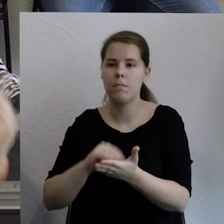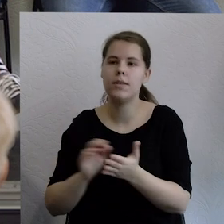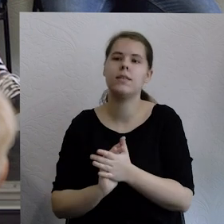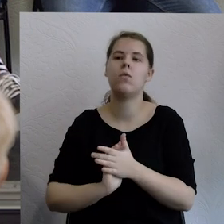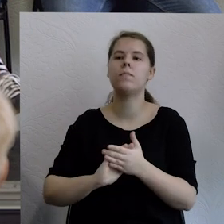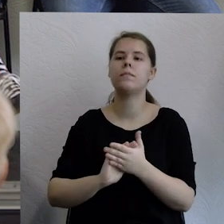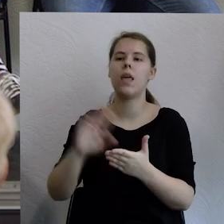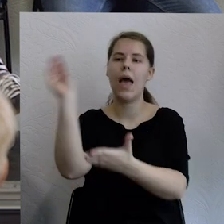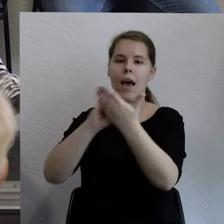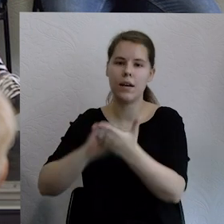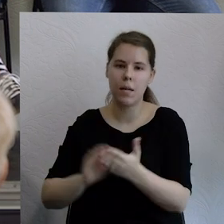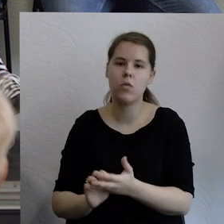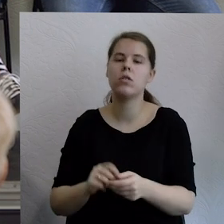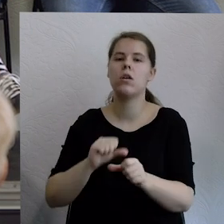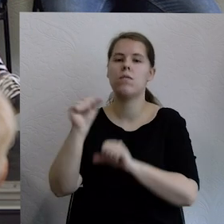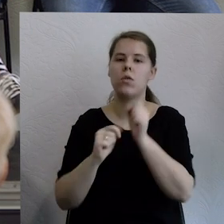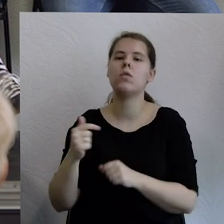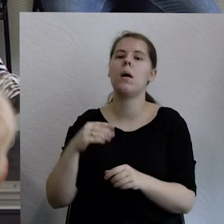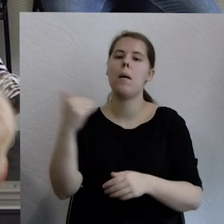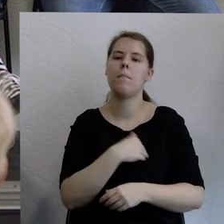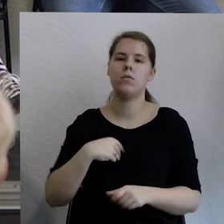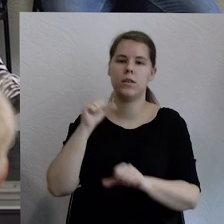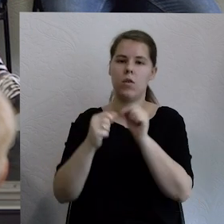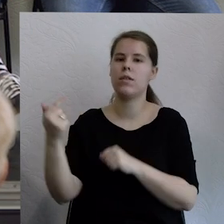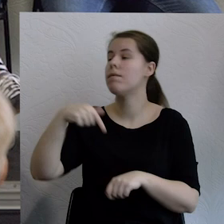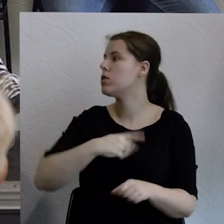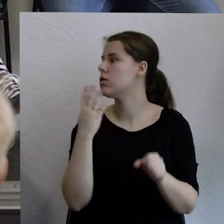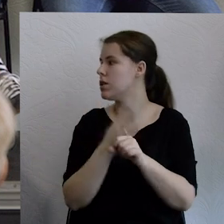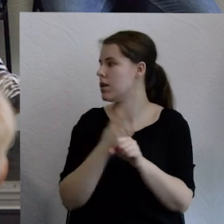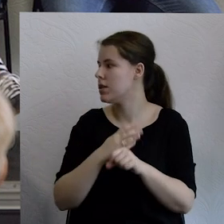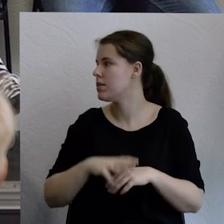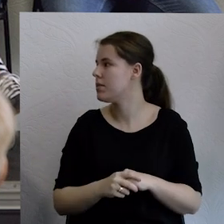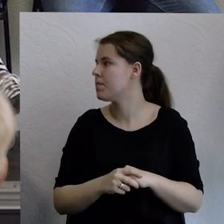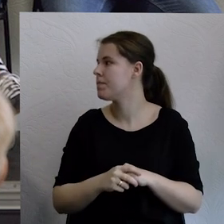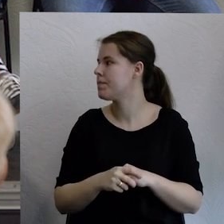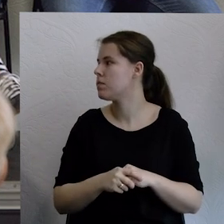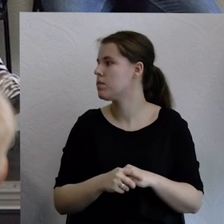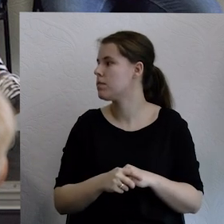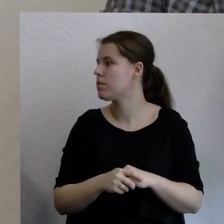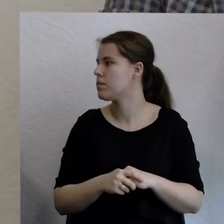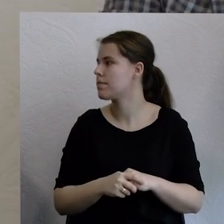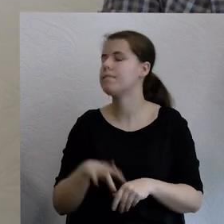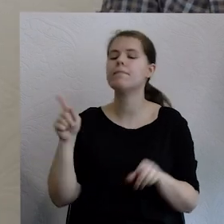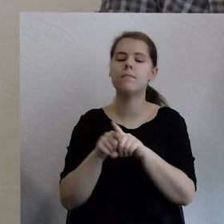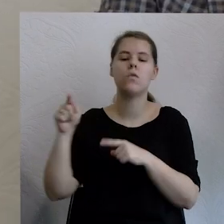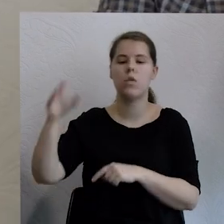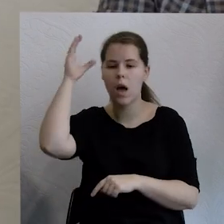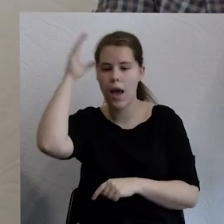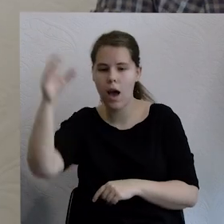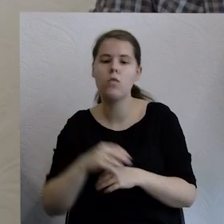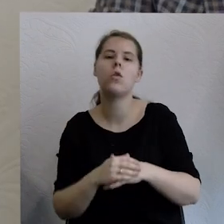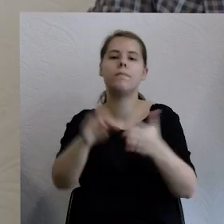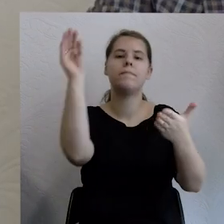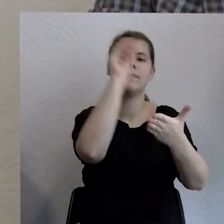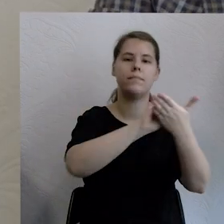Polska 2020, też coś tam o przyszłości słyszę w języku obcym. Autor i współautor opracowań